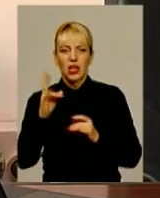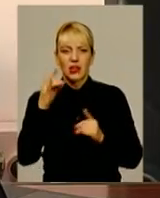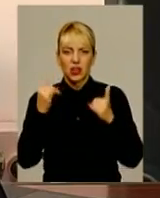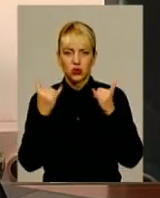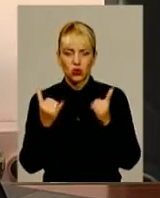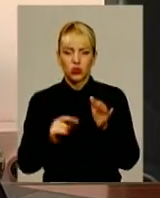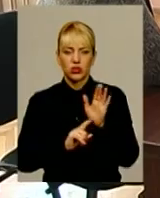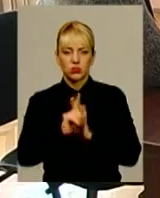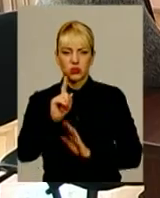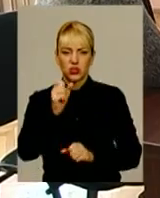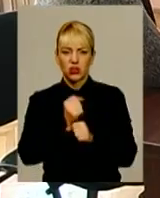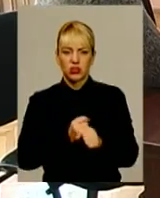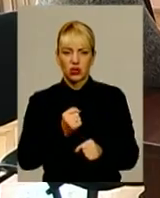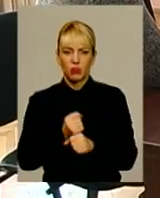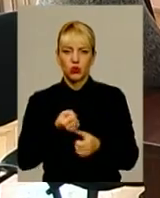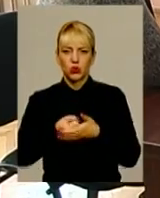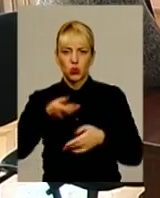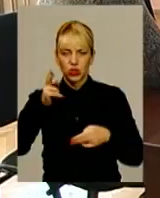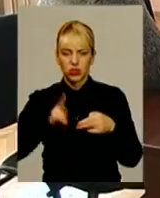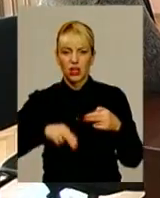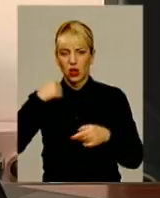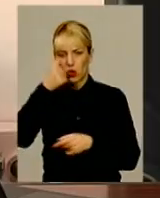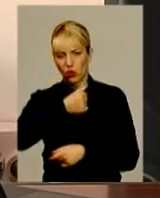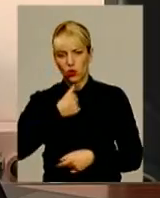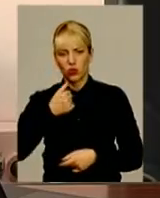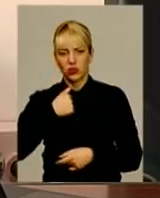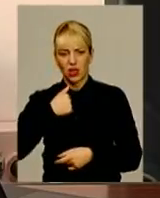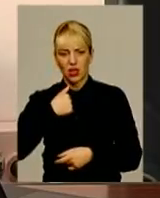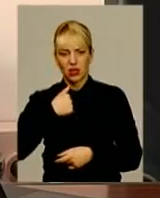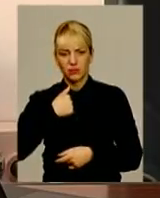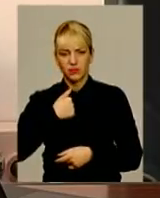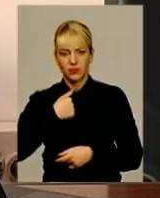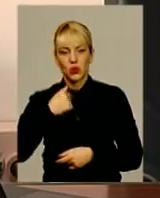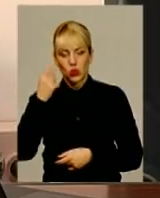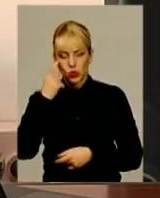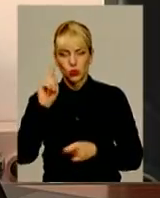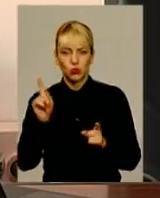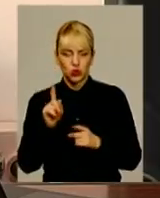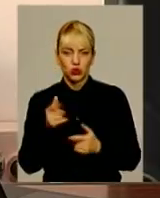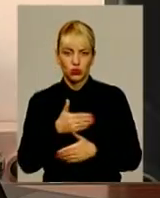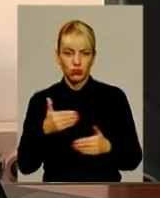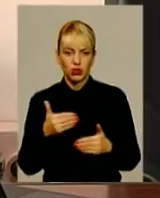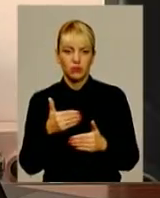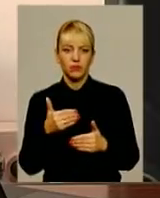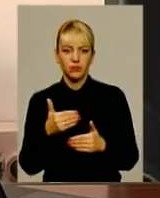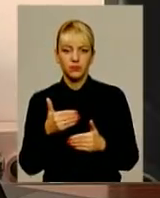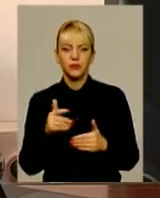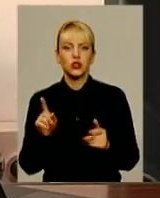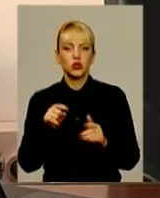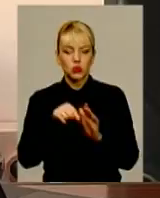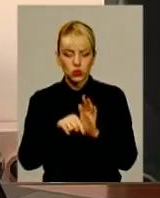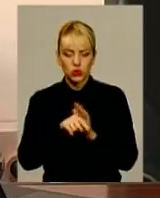розпочинаються роботи. До кінця року, я думаю, що ми, що стосується ремонту